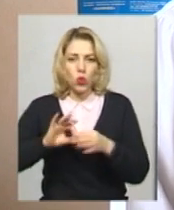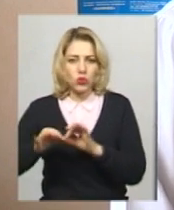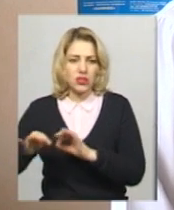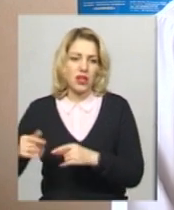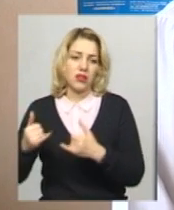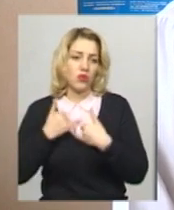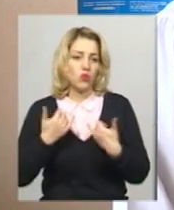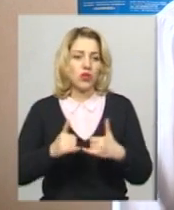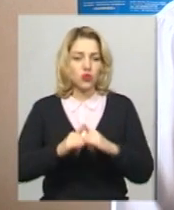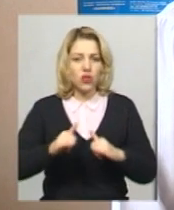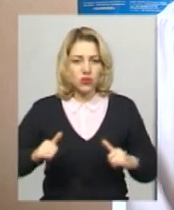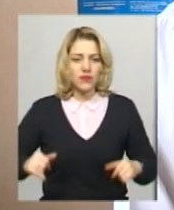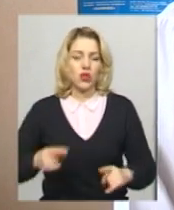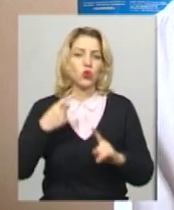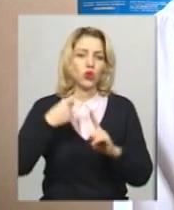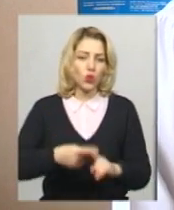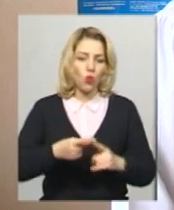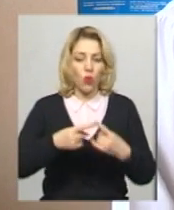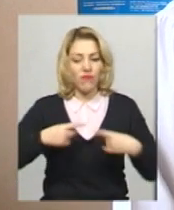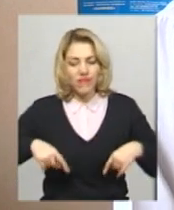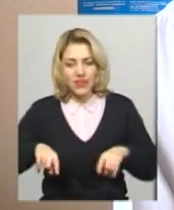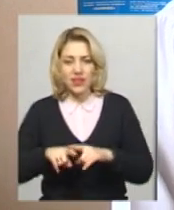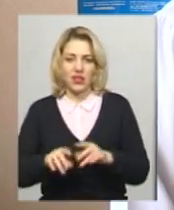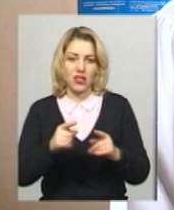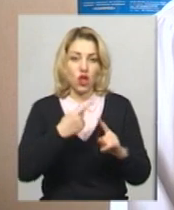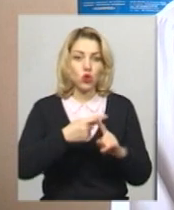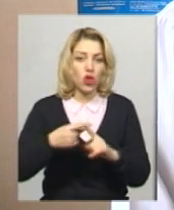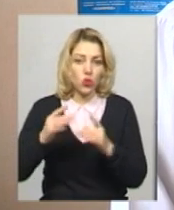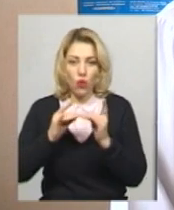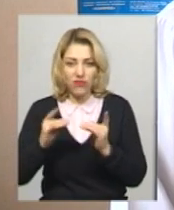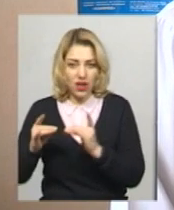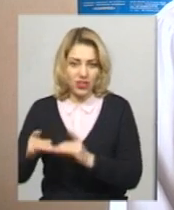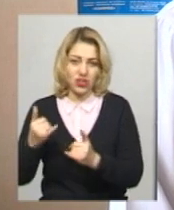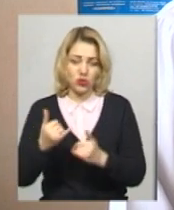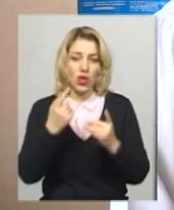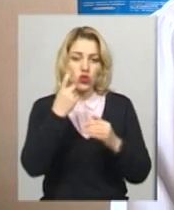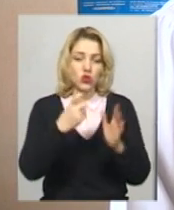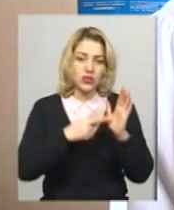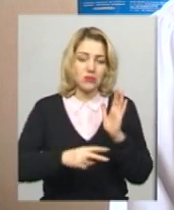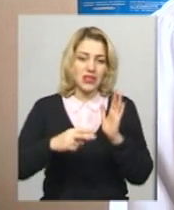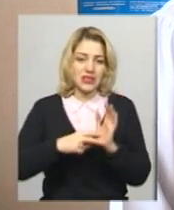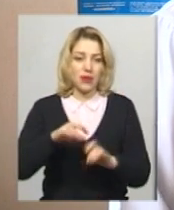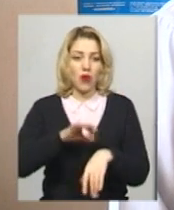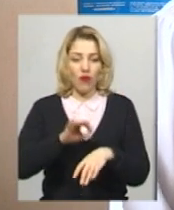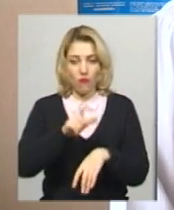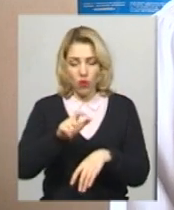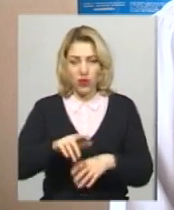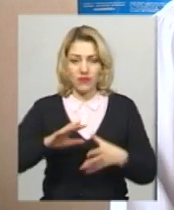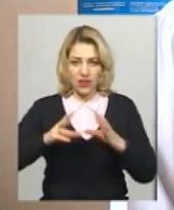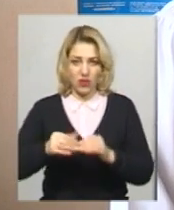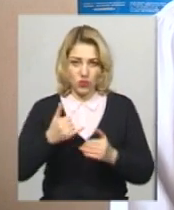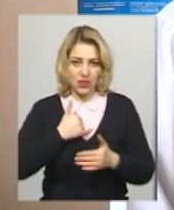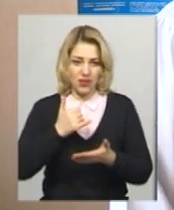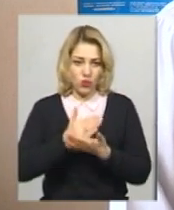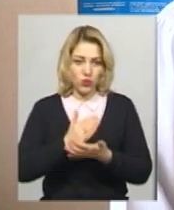розвернути додаткові відділення і ліжка. І на сьогоднішній день 187 хворих в нас в лікарні взагалі знаходиться.